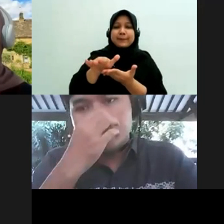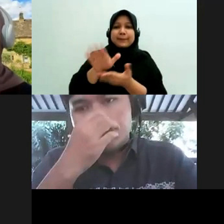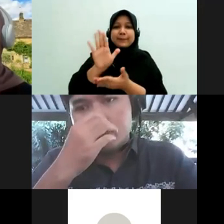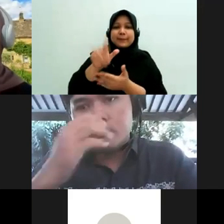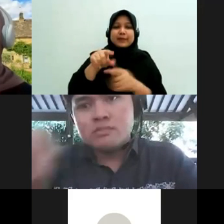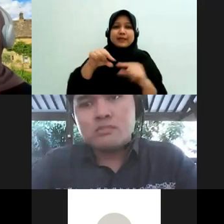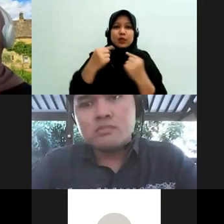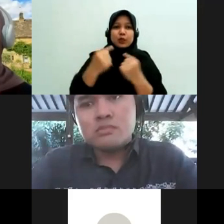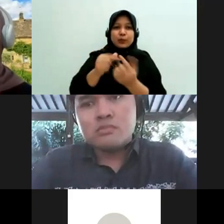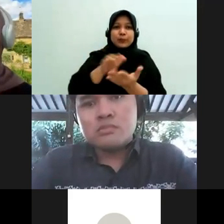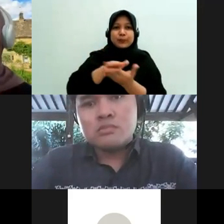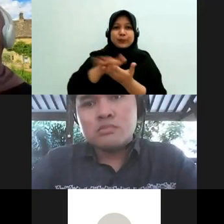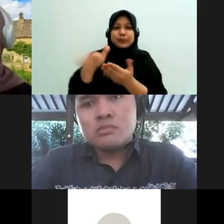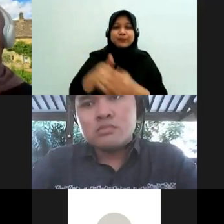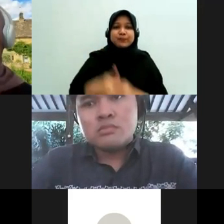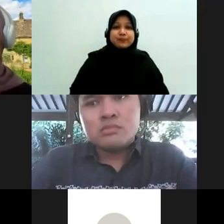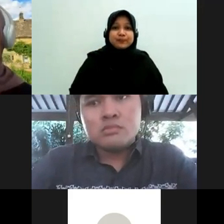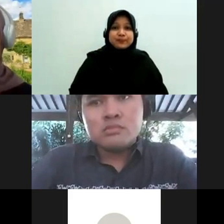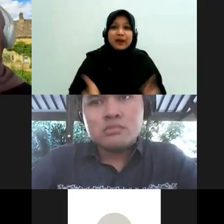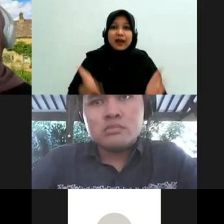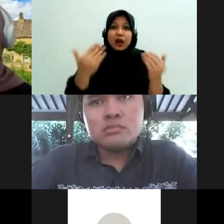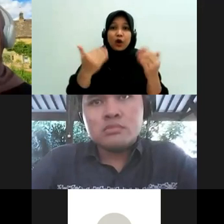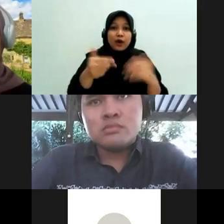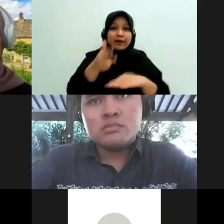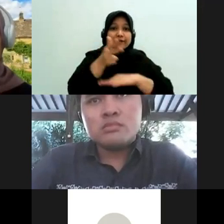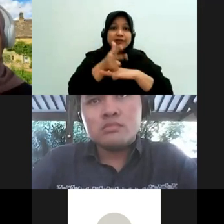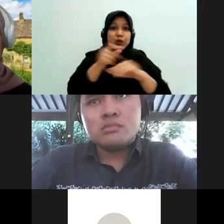ayo yang belum buka videonya